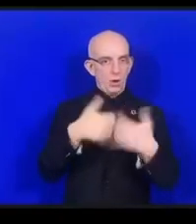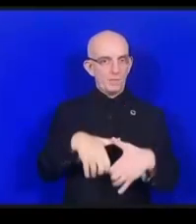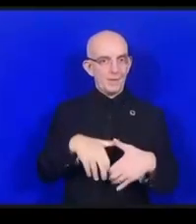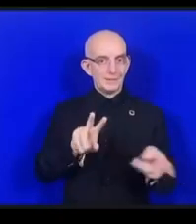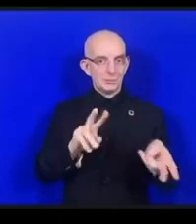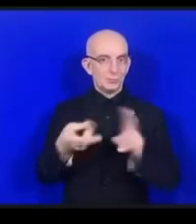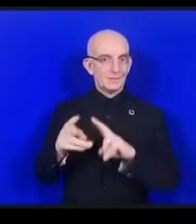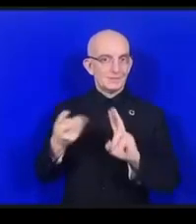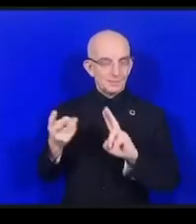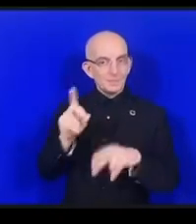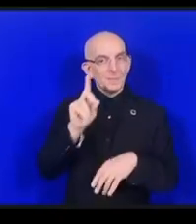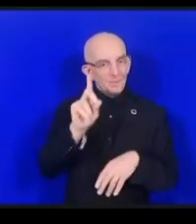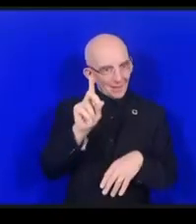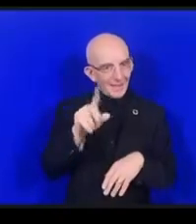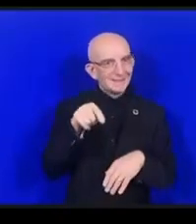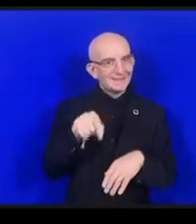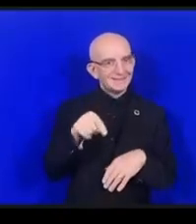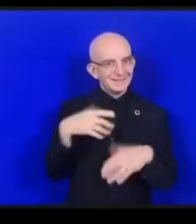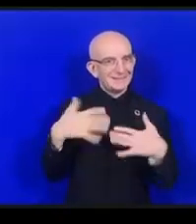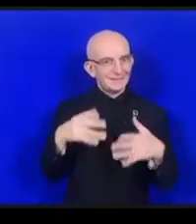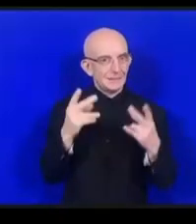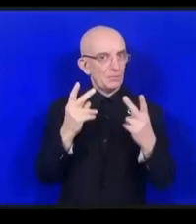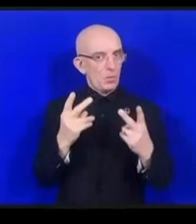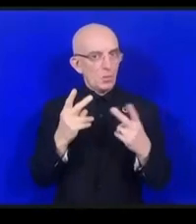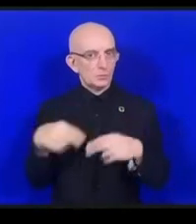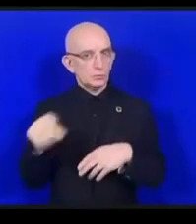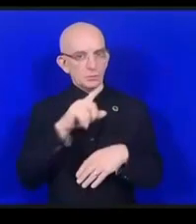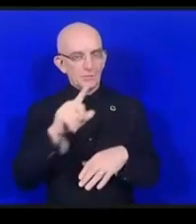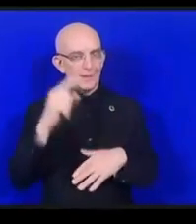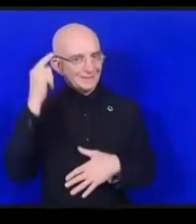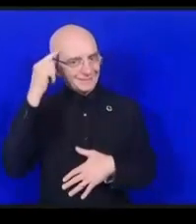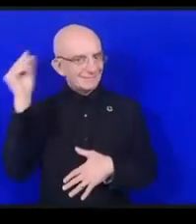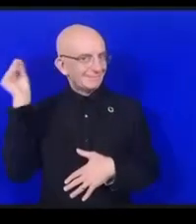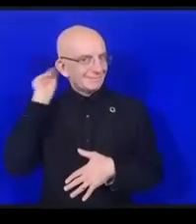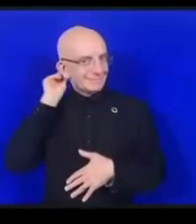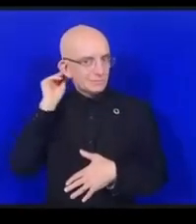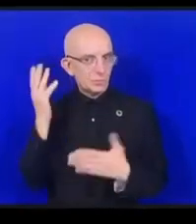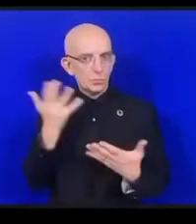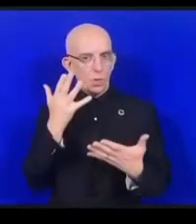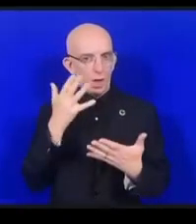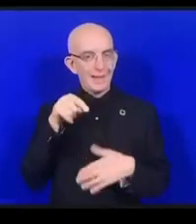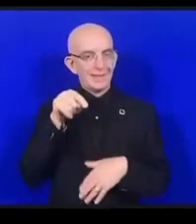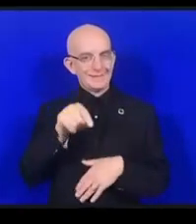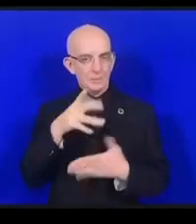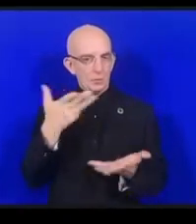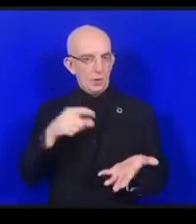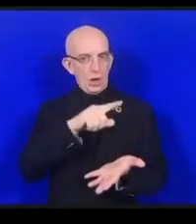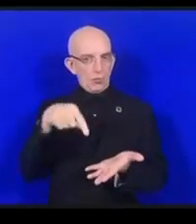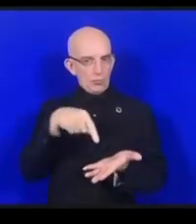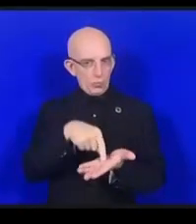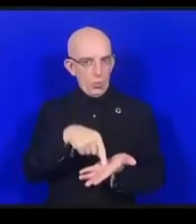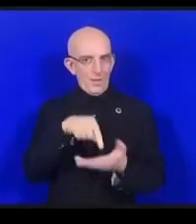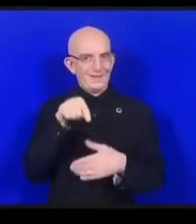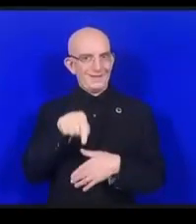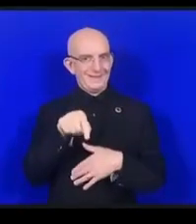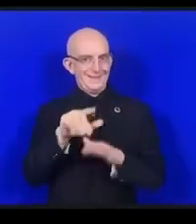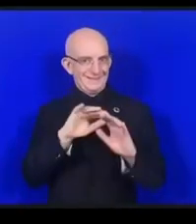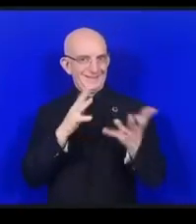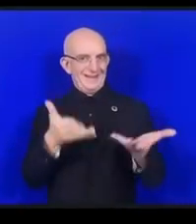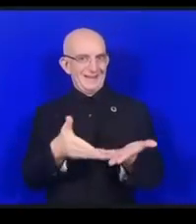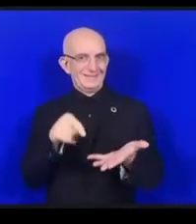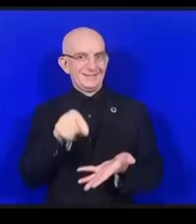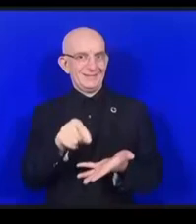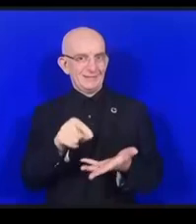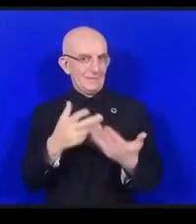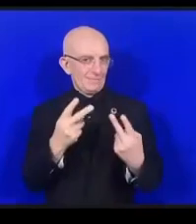コアインターネットバリューというところで私たちは注意して注力していくべきだと思いますシステム